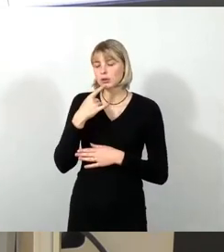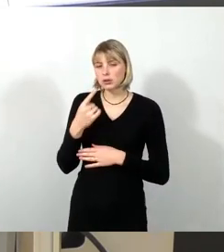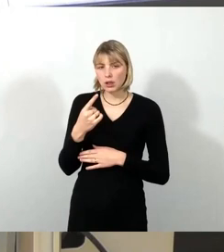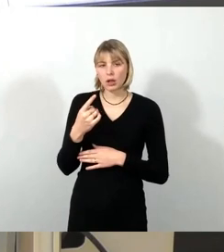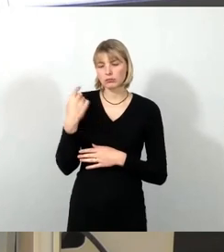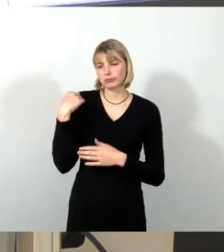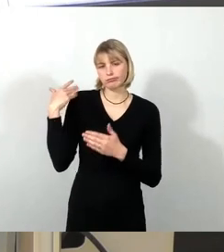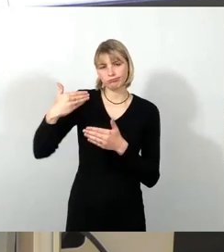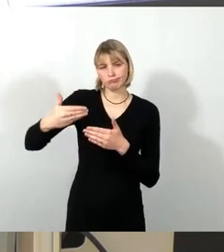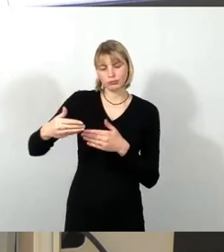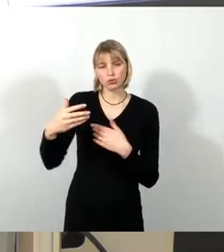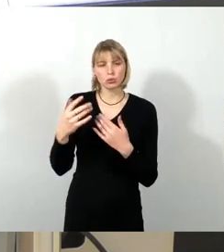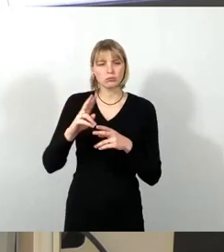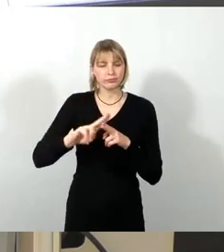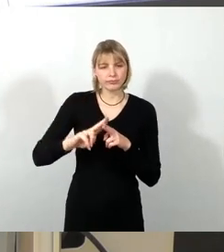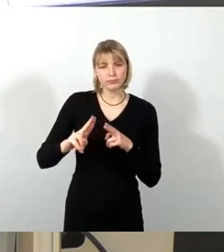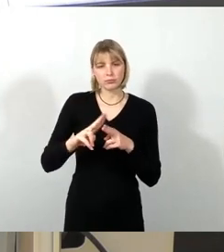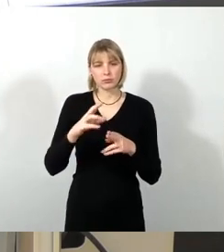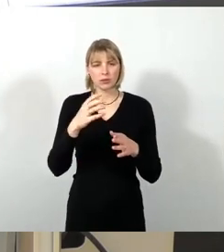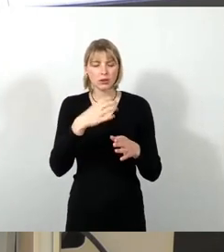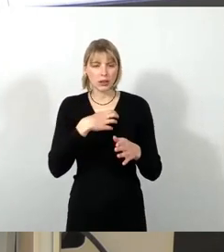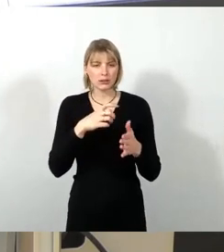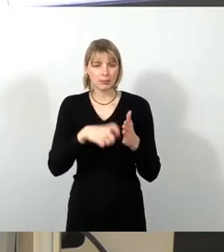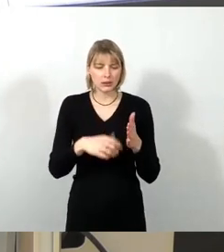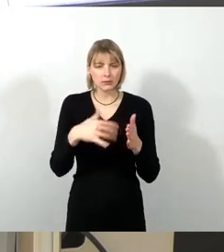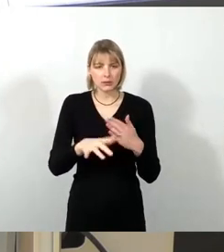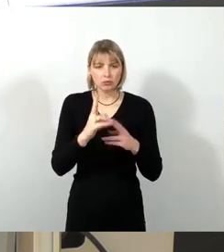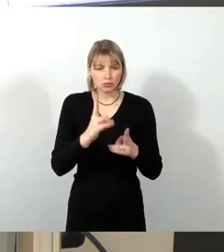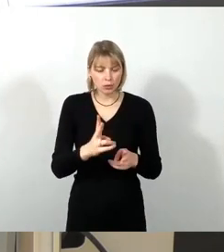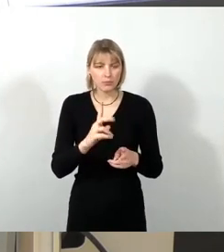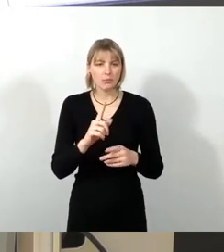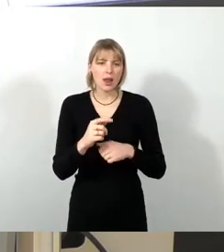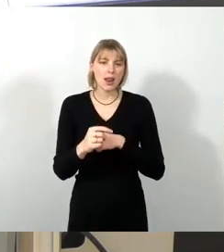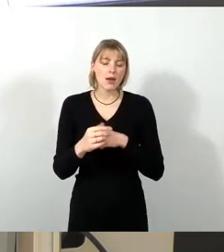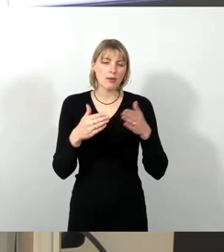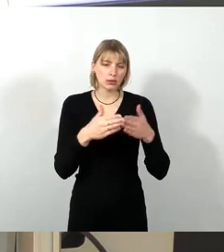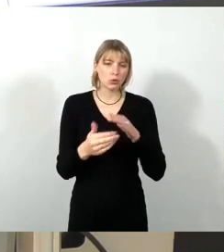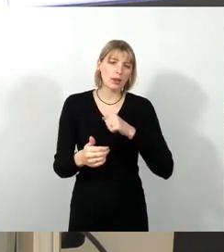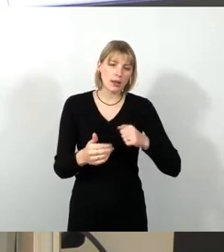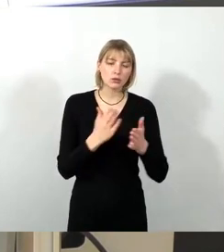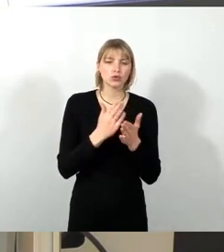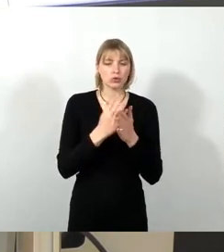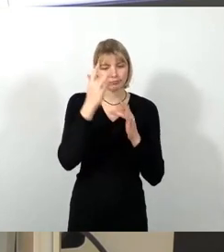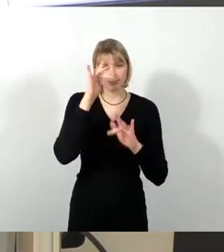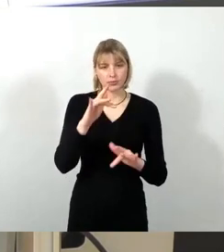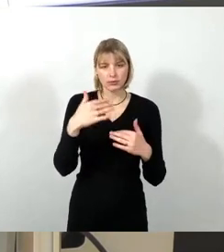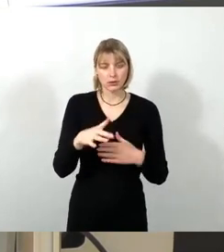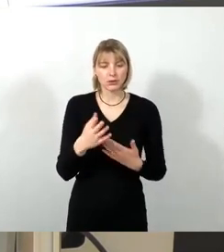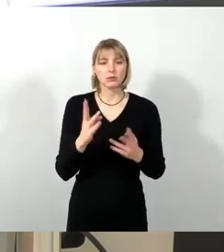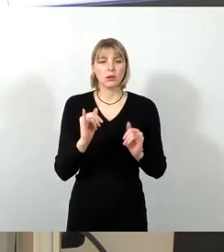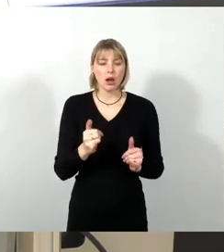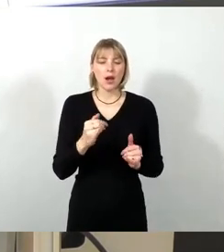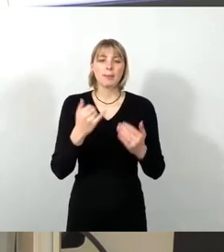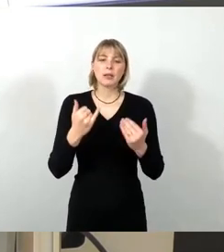-Angebotes. Wir als Linke haben dem immer zugestimmt, haben teilweise mit angeschoben und einige dieser Erweiterungen möchte ich hier auch nochmal